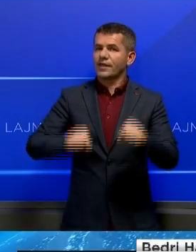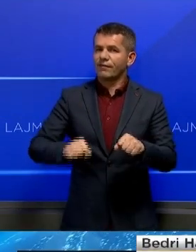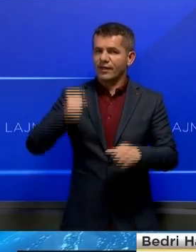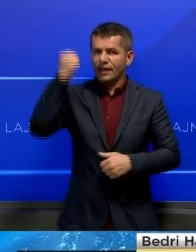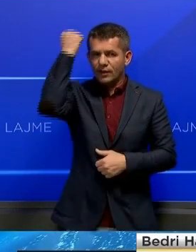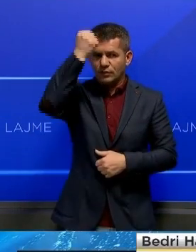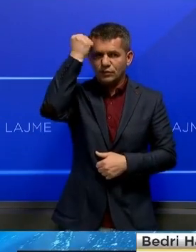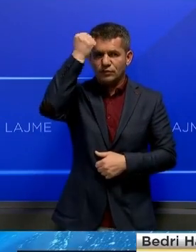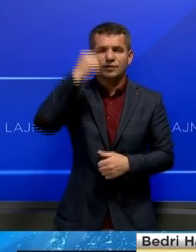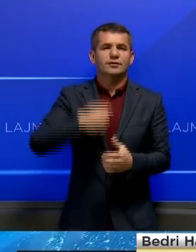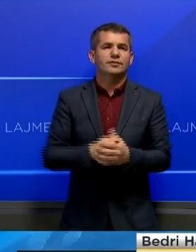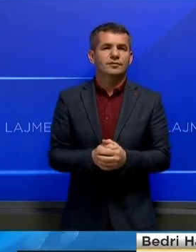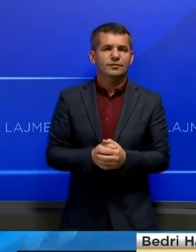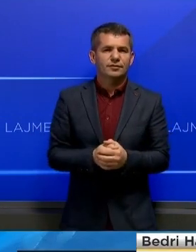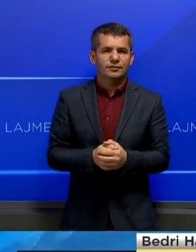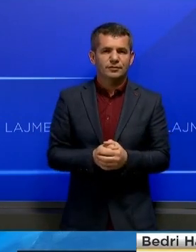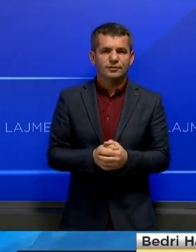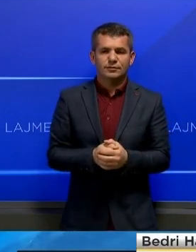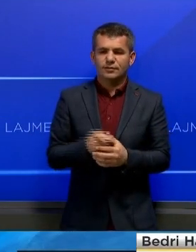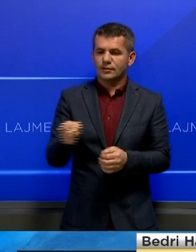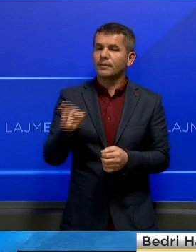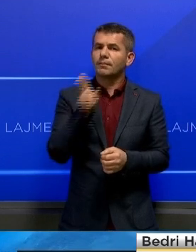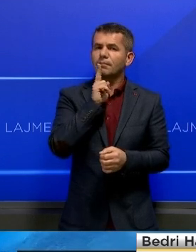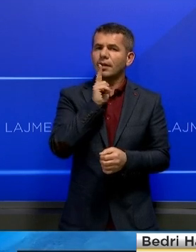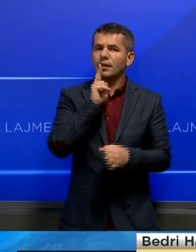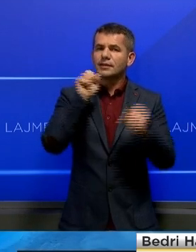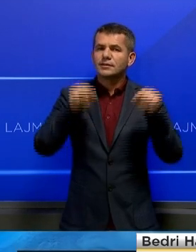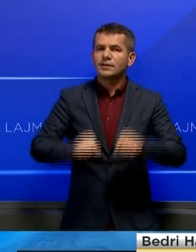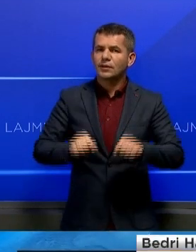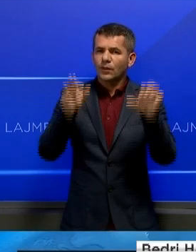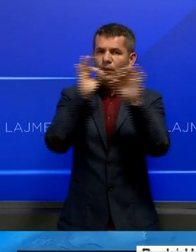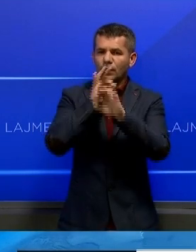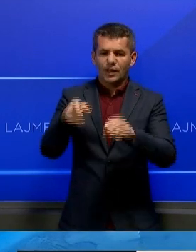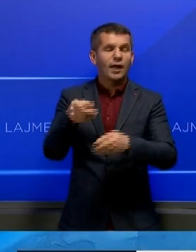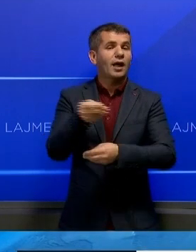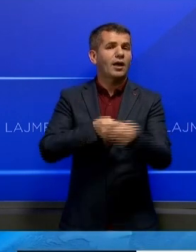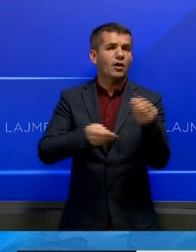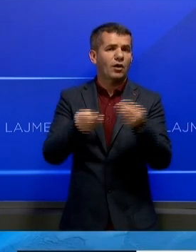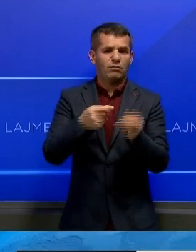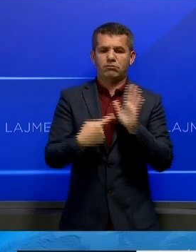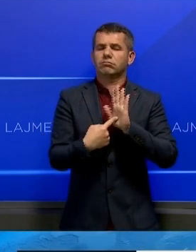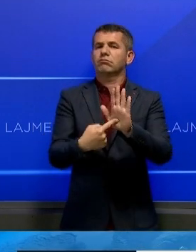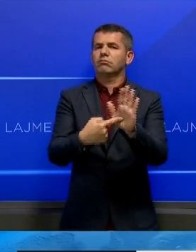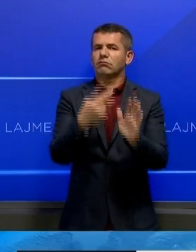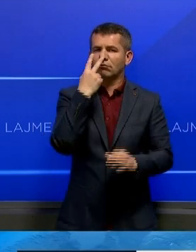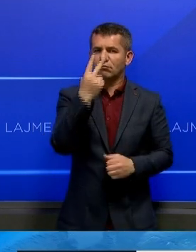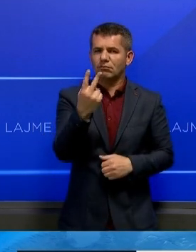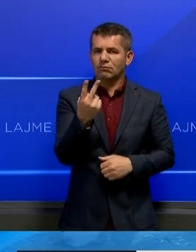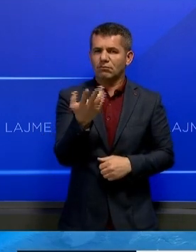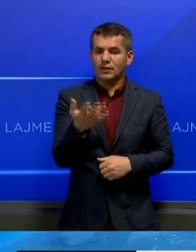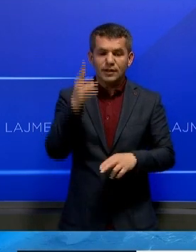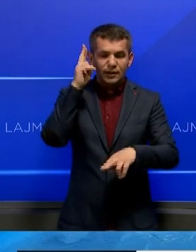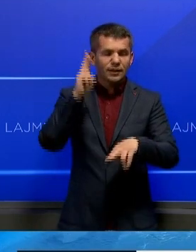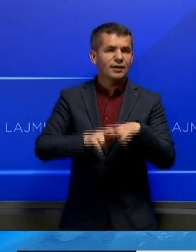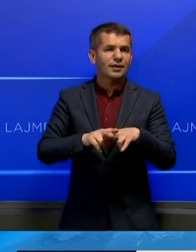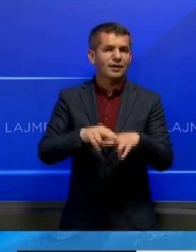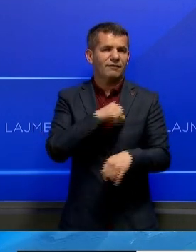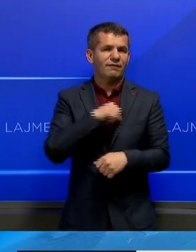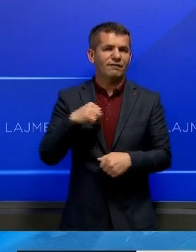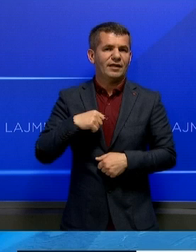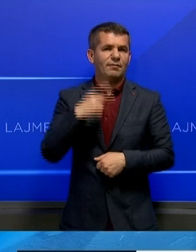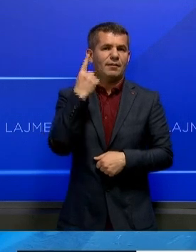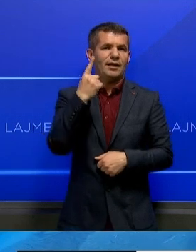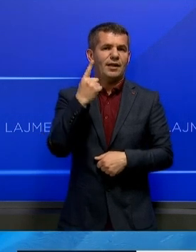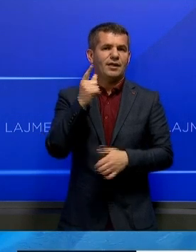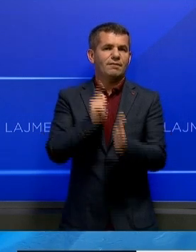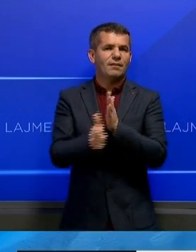ka morë mëse paku serëzisht qestjen ekonomisë, dëshmonë mëse miri aprovimi i vetëm një pakuje